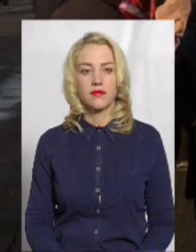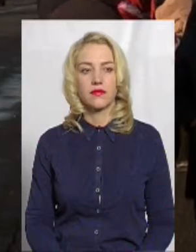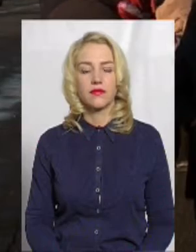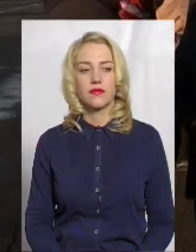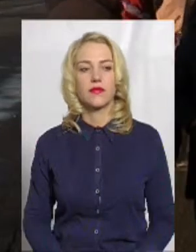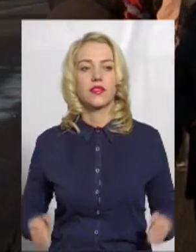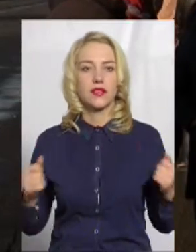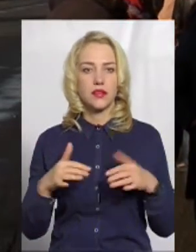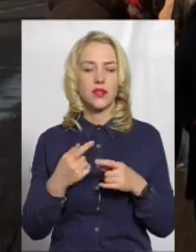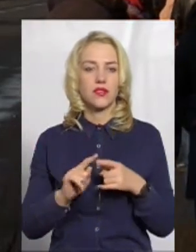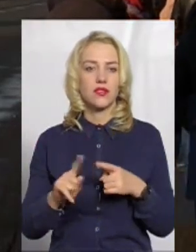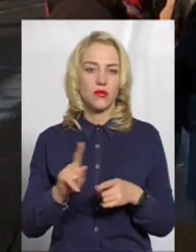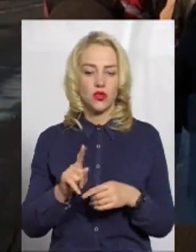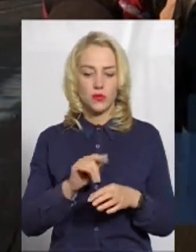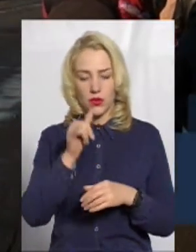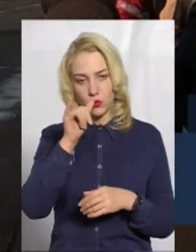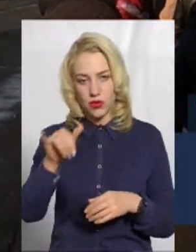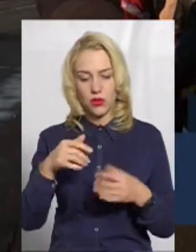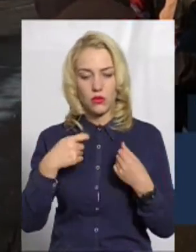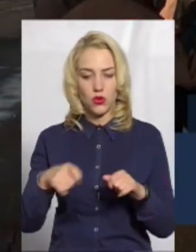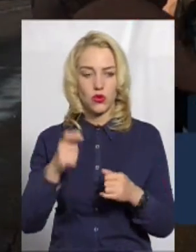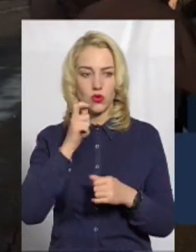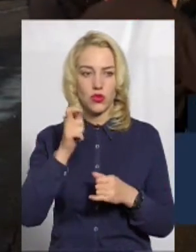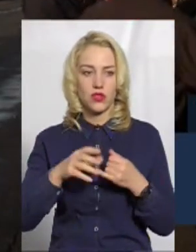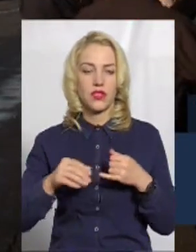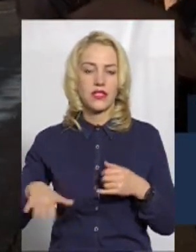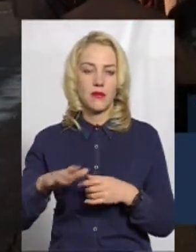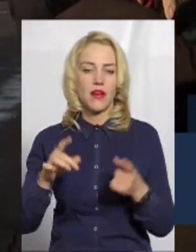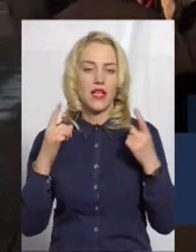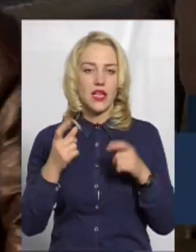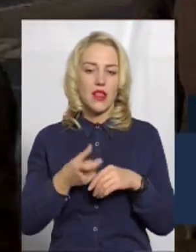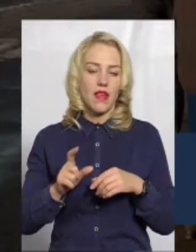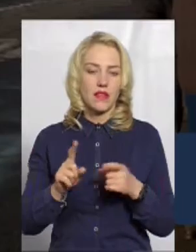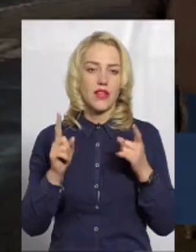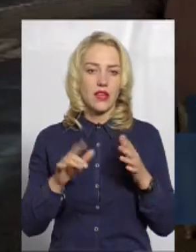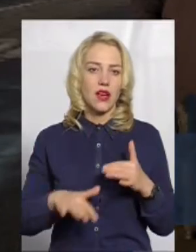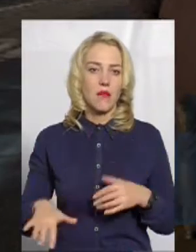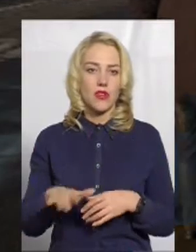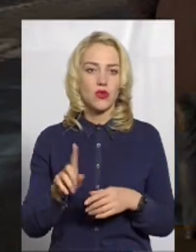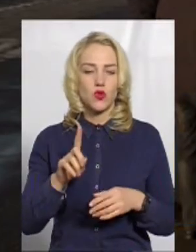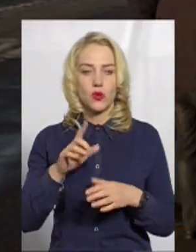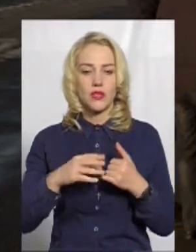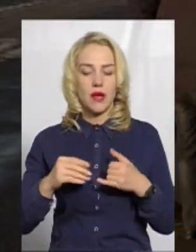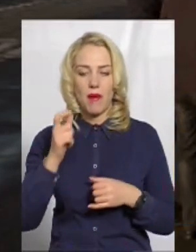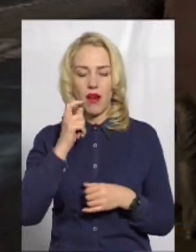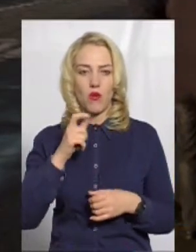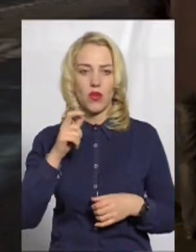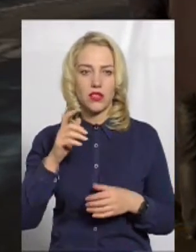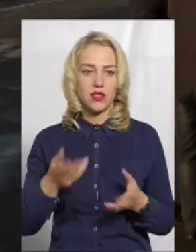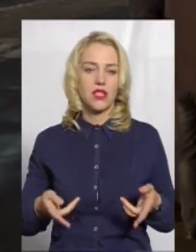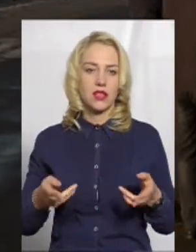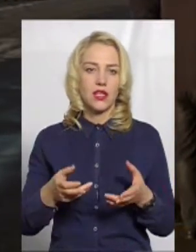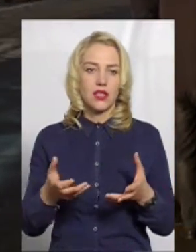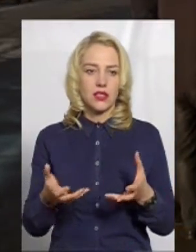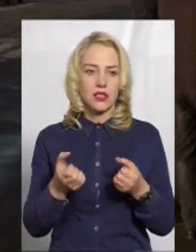Зібралися з тим, щоб не допустити продажу української землі в величезних надвеликих масштабах. Щоб земля українська дісталась українцям.